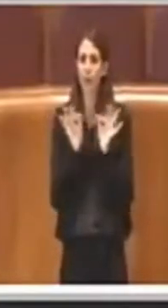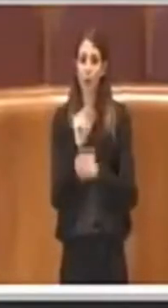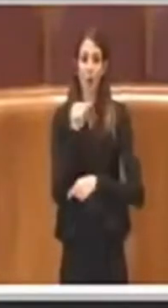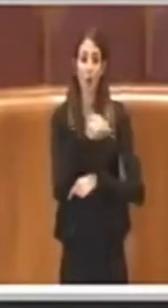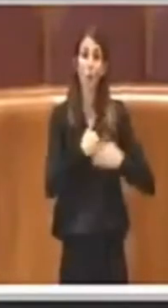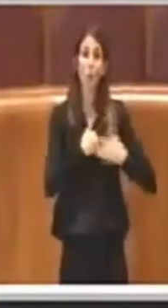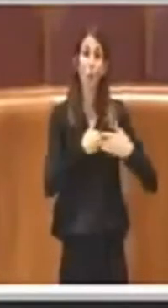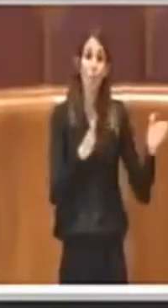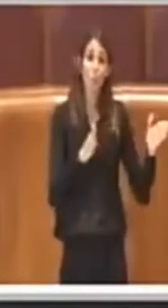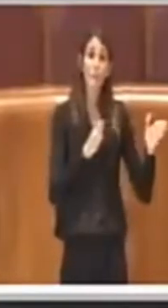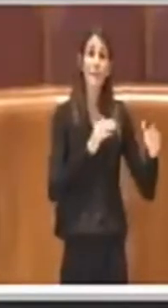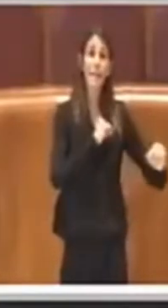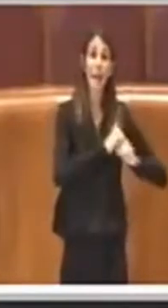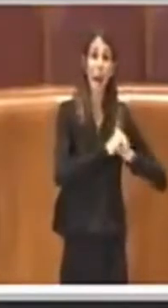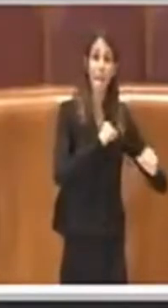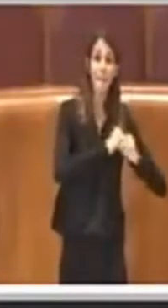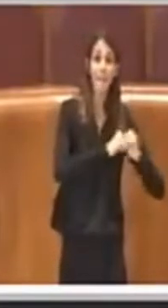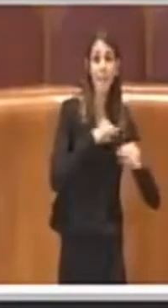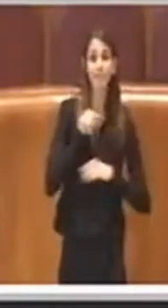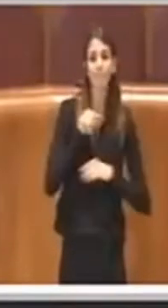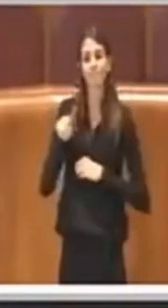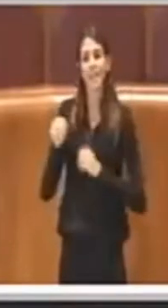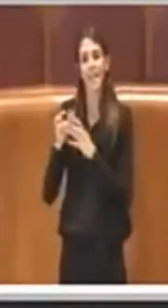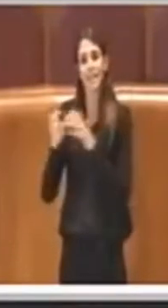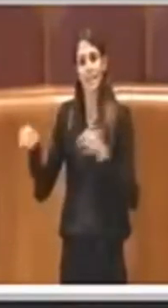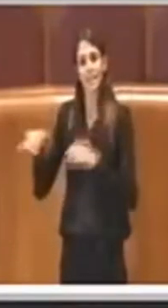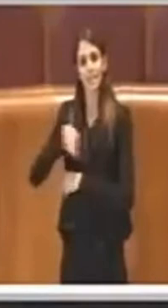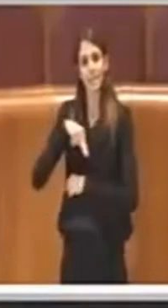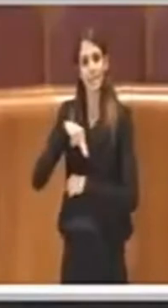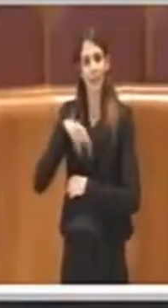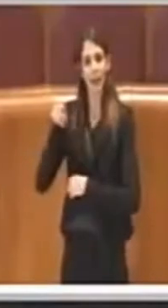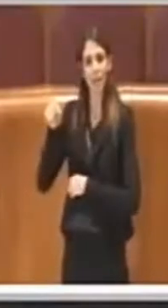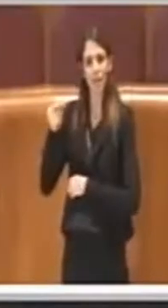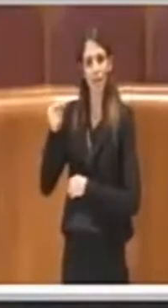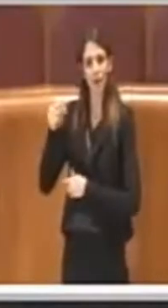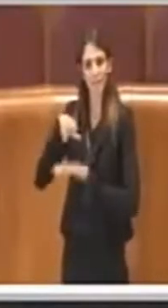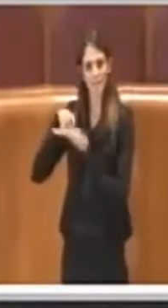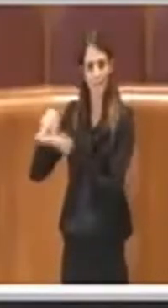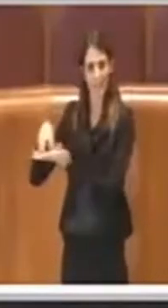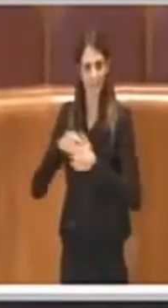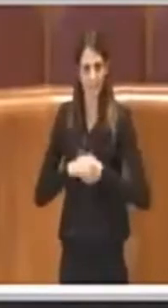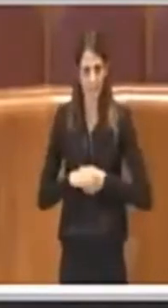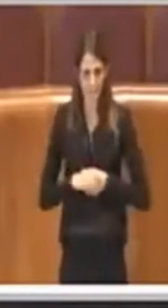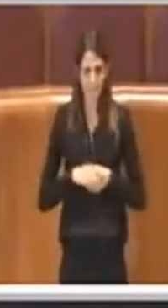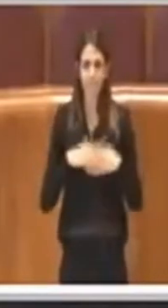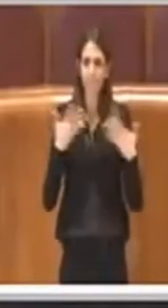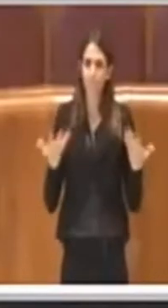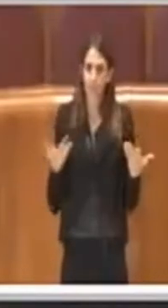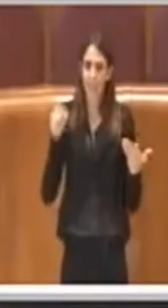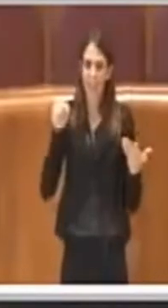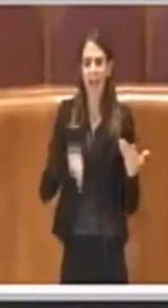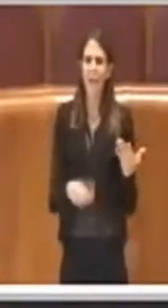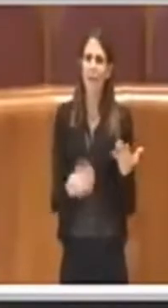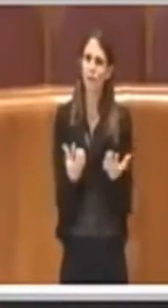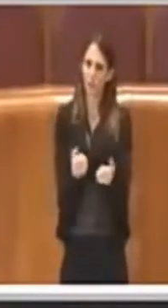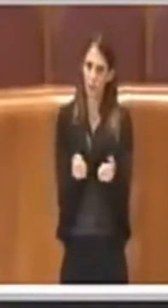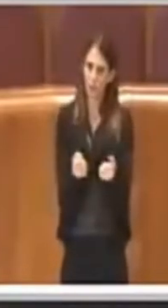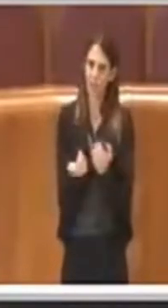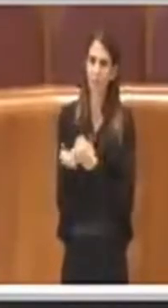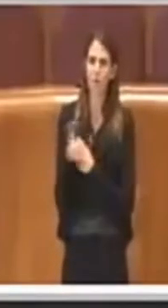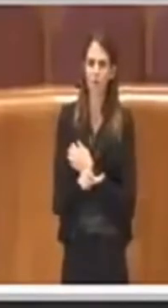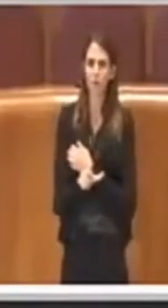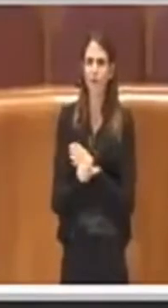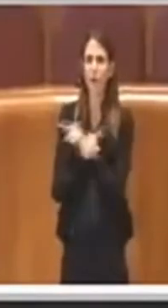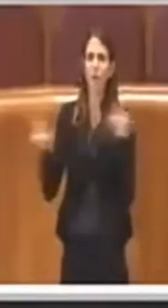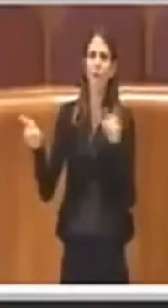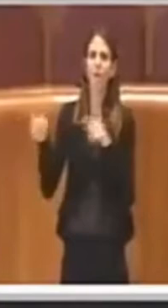amministrazione e il privato che investe. E quindi che cosa succedeva nella realtà? Andiamo nel concreto, perché loro ci dicono che abbiamo